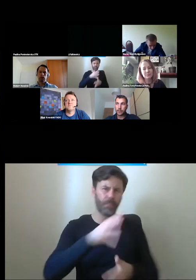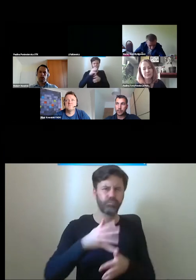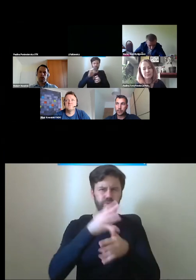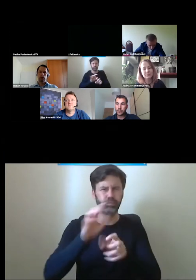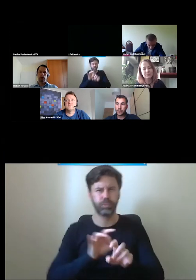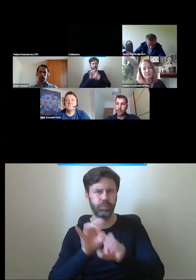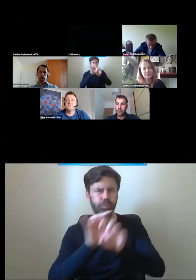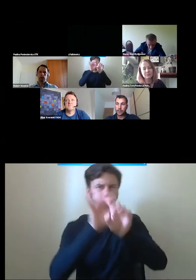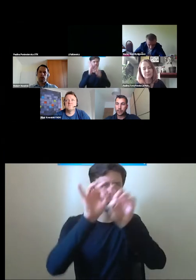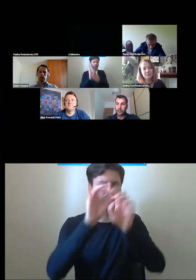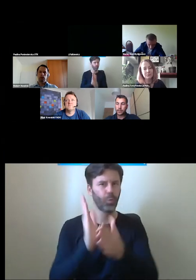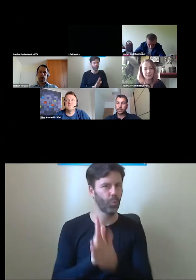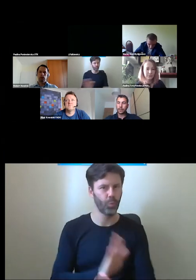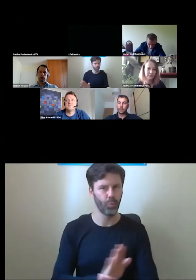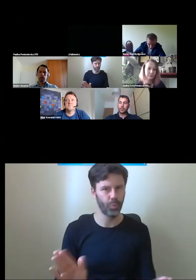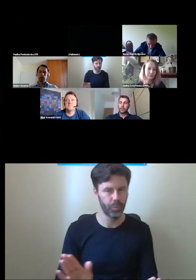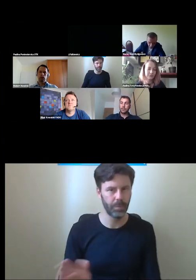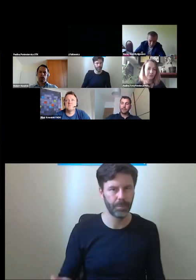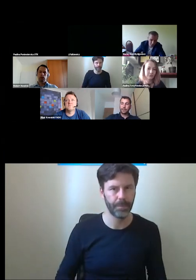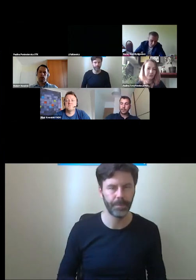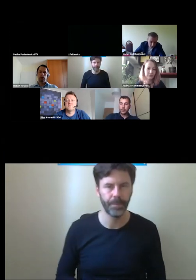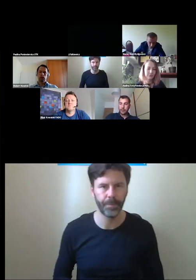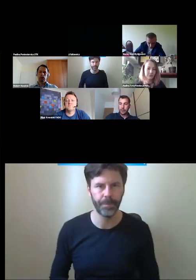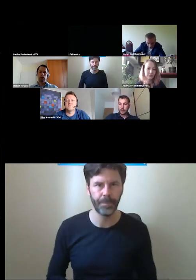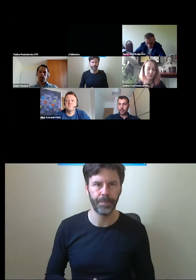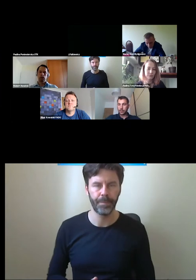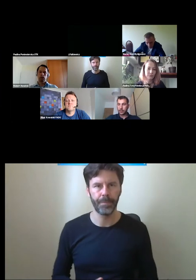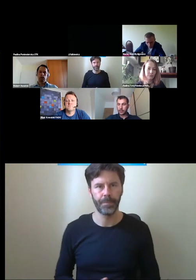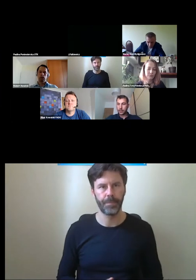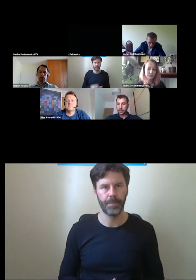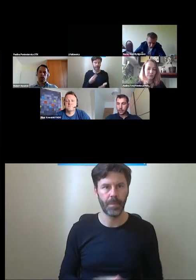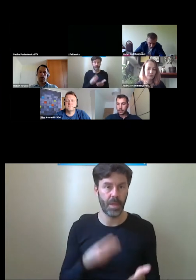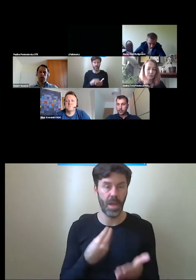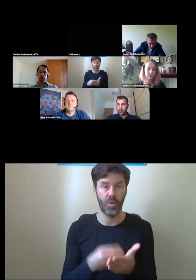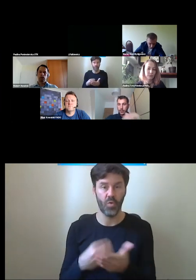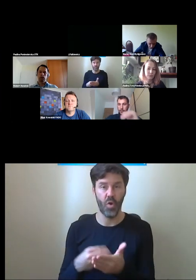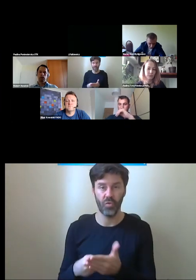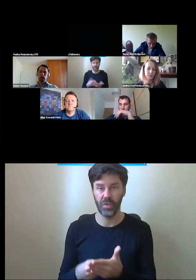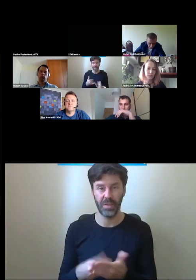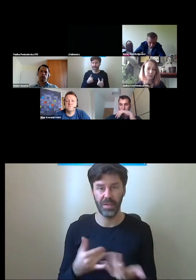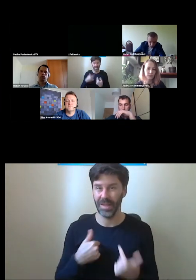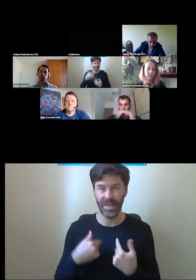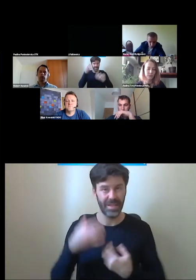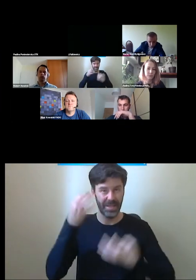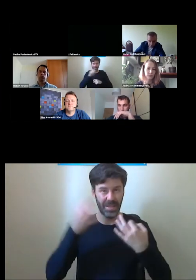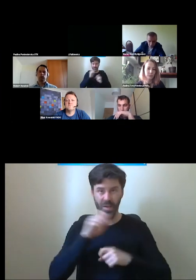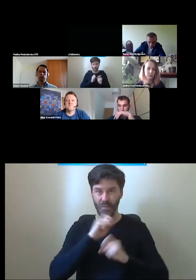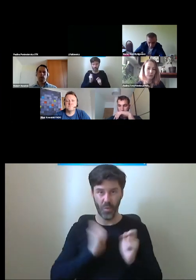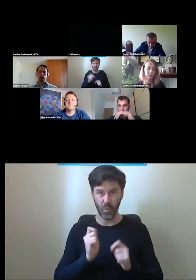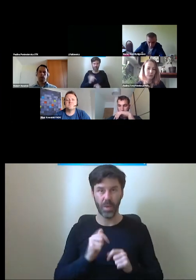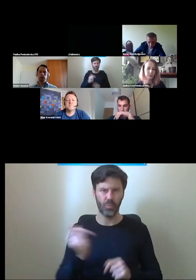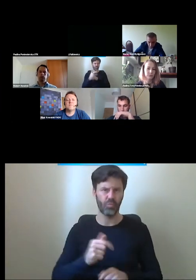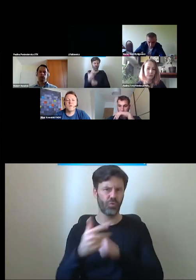drugą stronę i dlatego nawet się nie zastanawiamy, jeżeli chodzi o koszty eksploatacji czy coś takiego, czy nierozważane. Wszystkie trzy elementy muszą być.